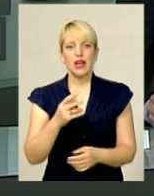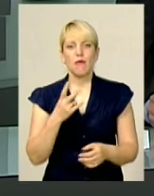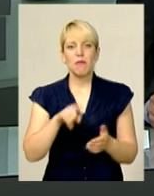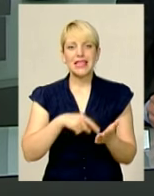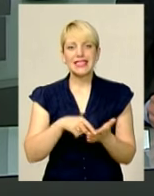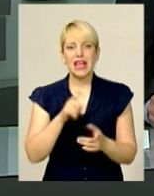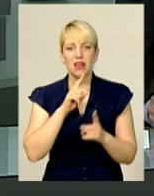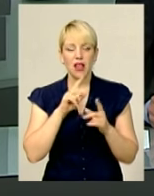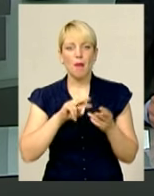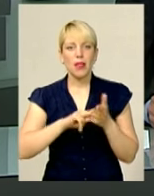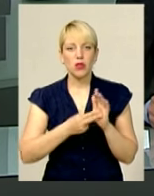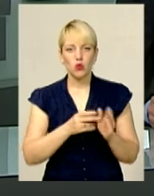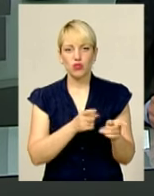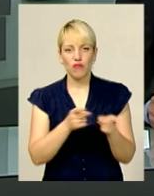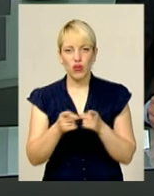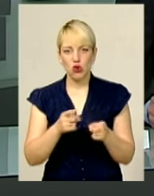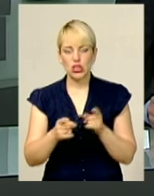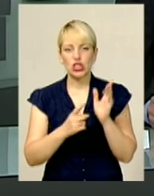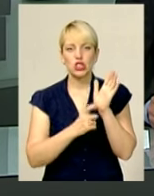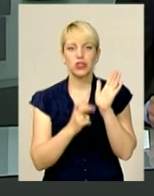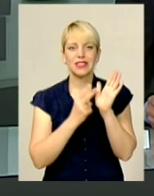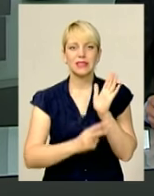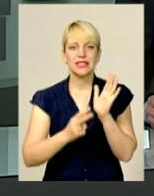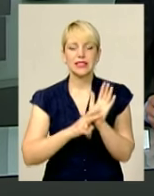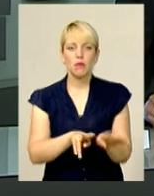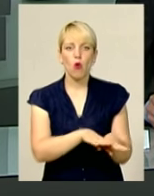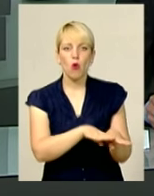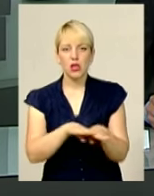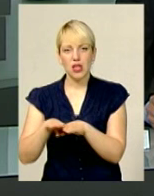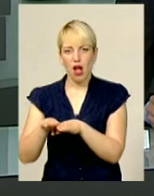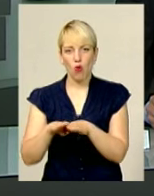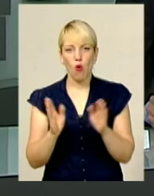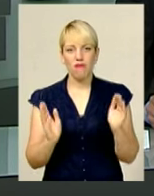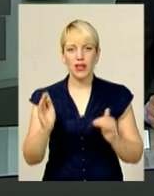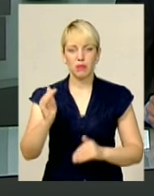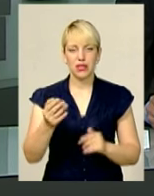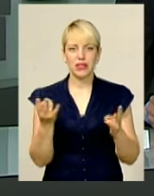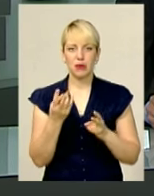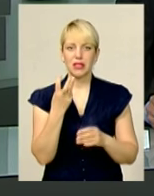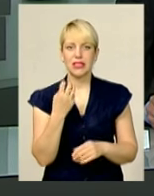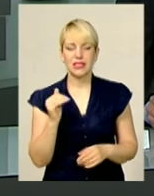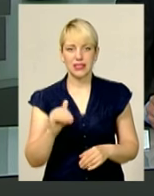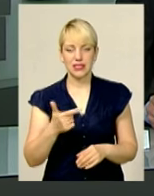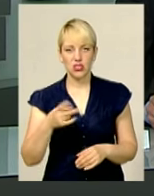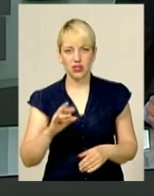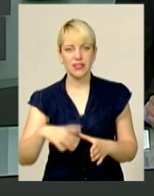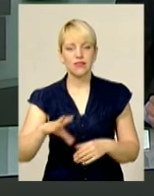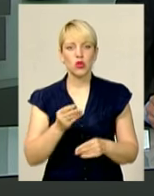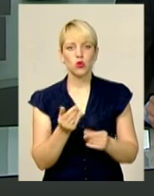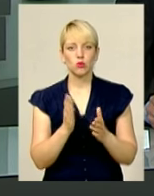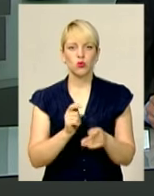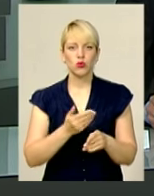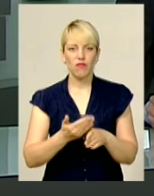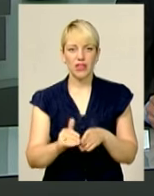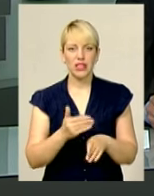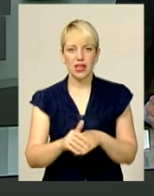планують виготовити 767 однакових плит. На це знадобиться близько 300 тисяч гривень. Всі кошти виділятимуть